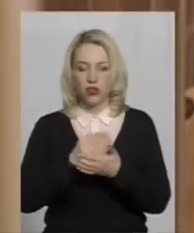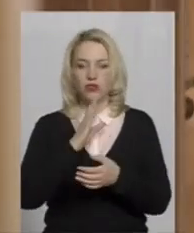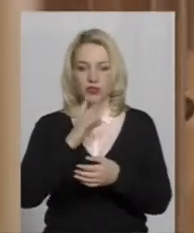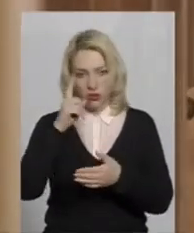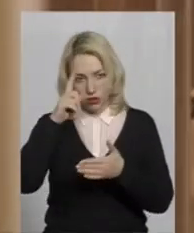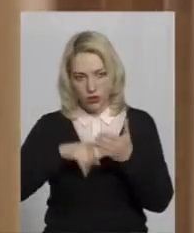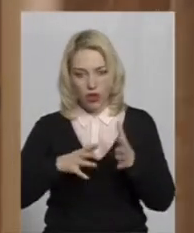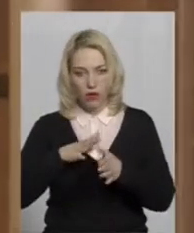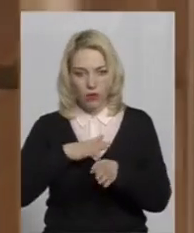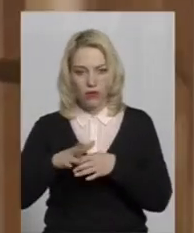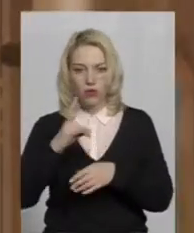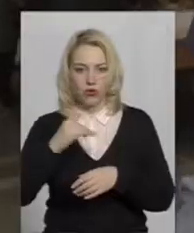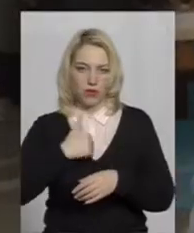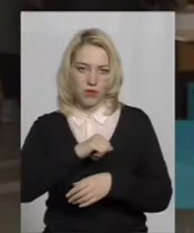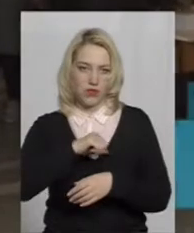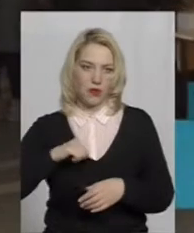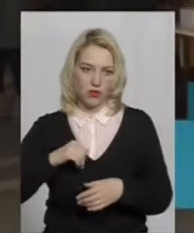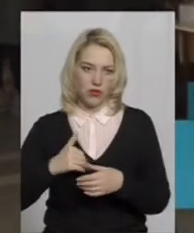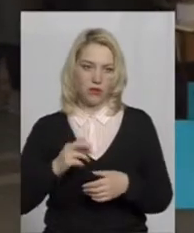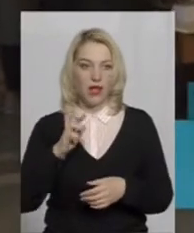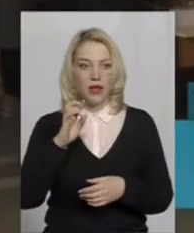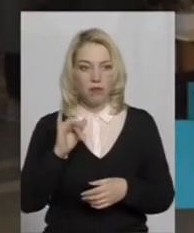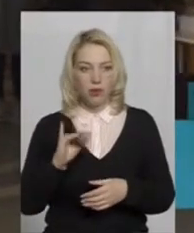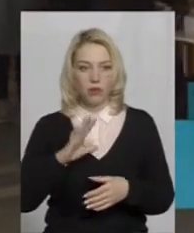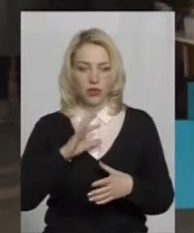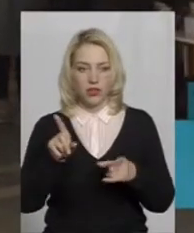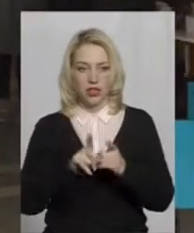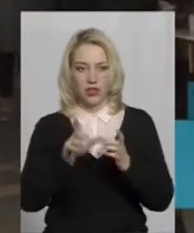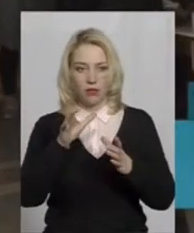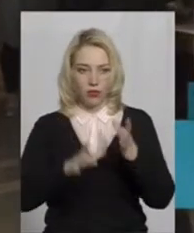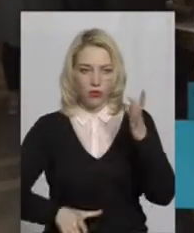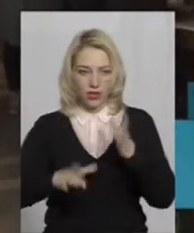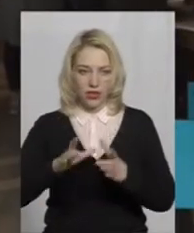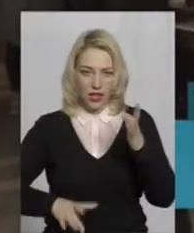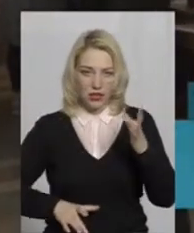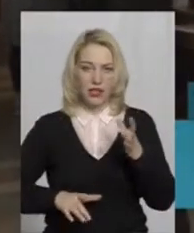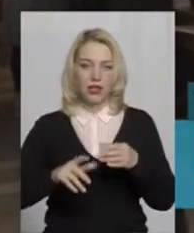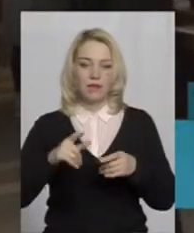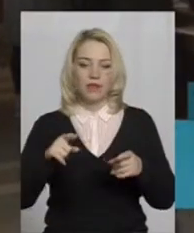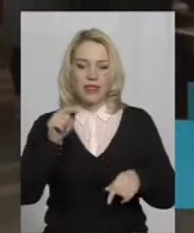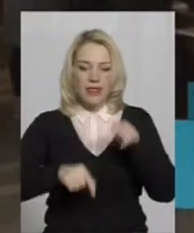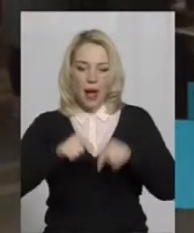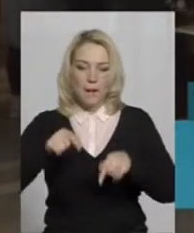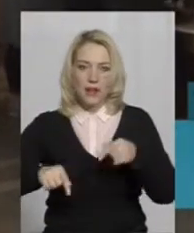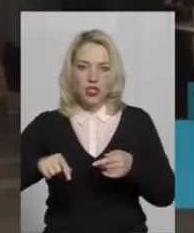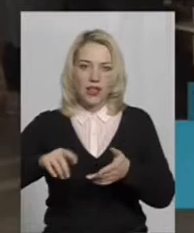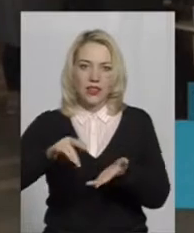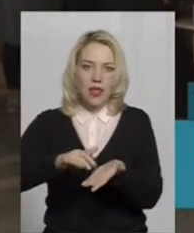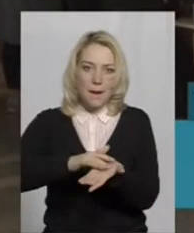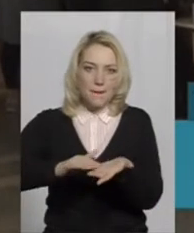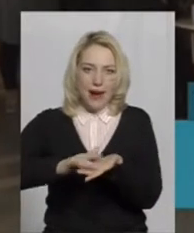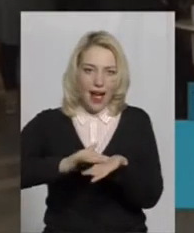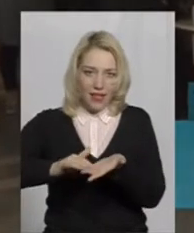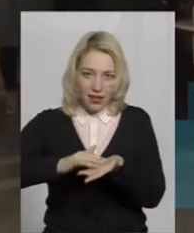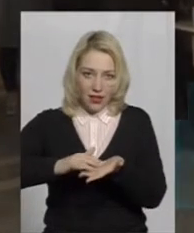волі би бути більш самостійним. Якби були такі бюлетені, напечатувані по бралю, то нам би було